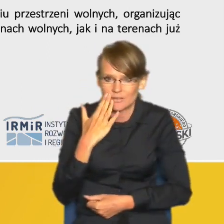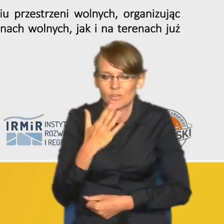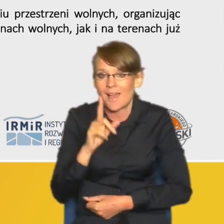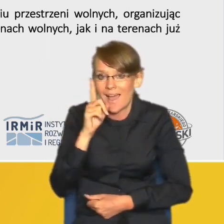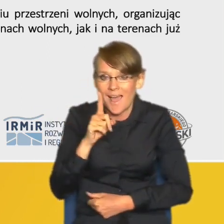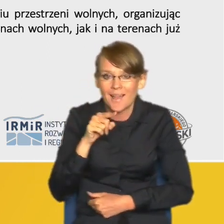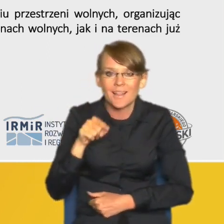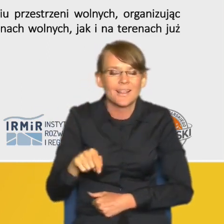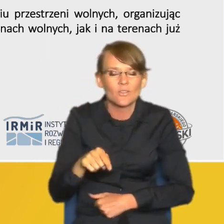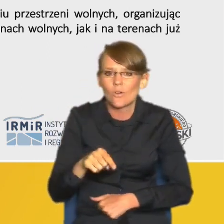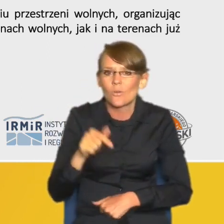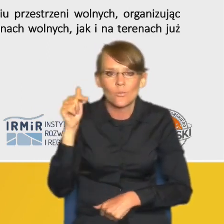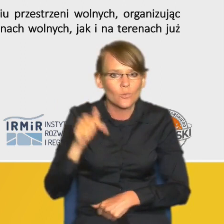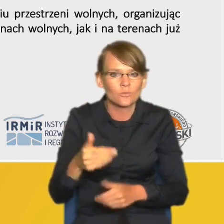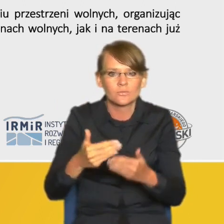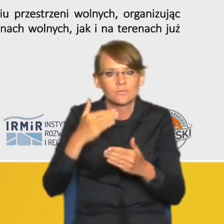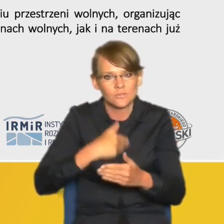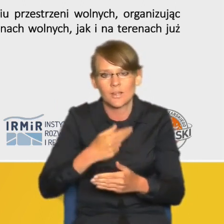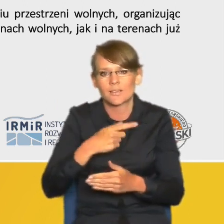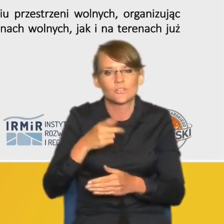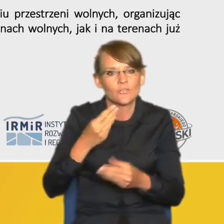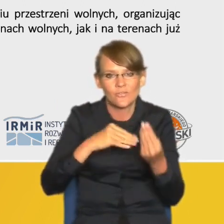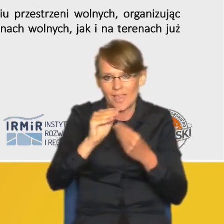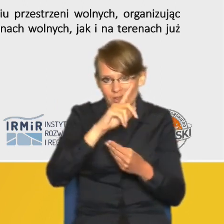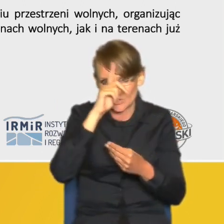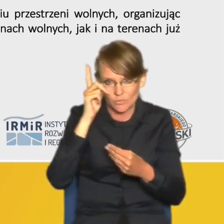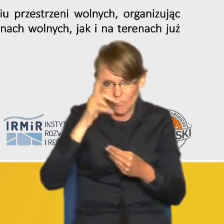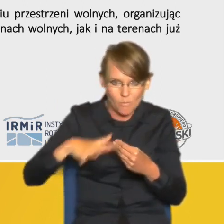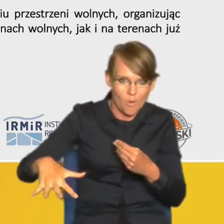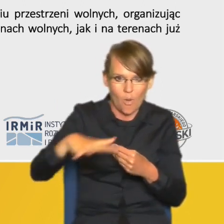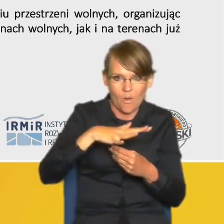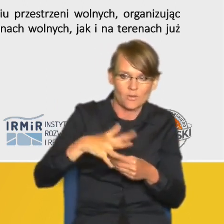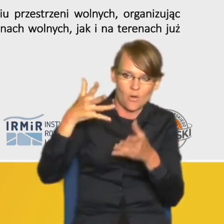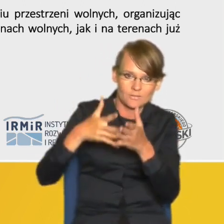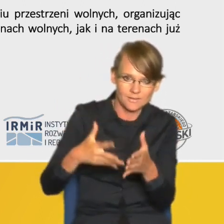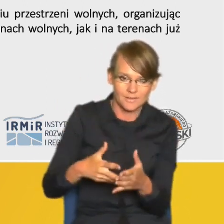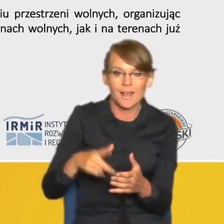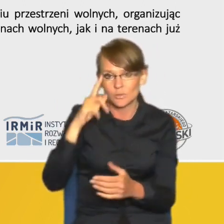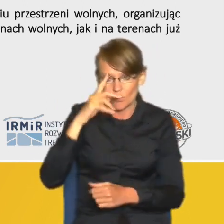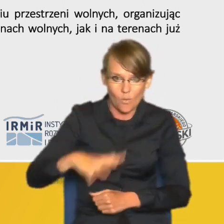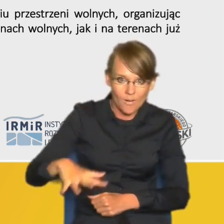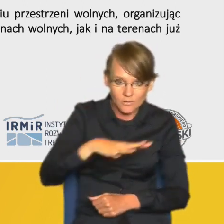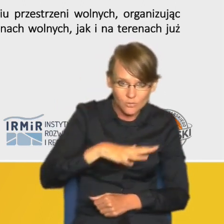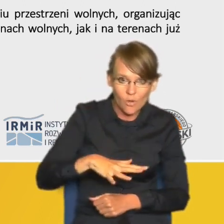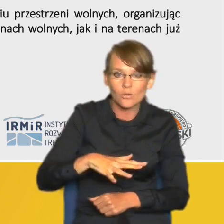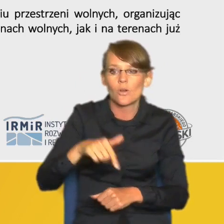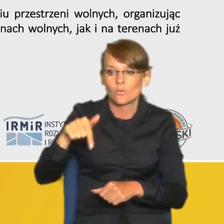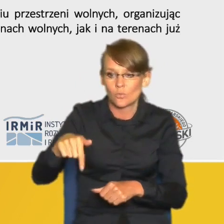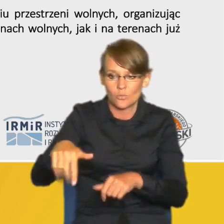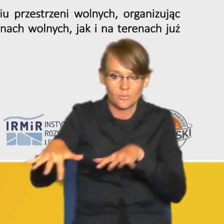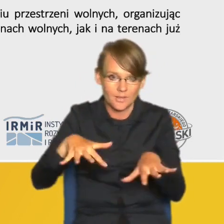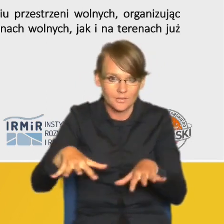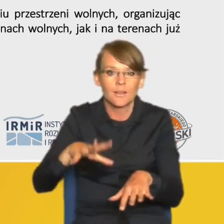tego bilansu należy dokonywać w szerszej społeczności społeczności która jest w stanie na danym obszarze